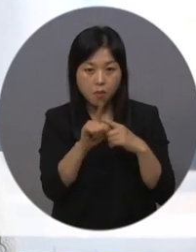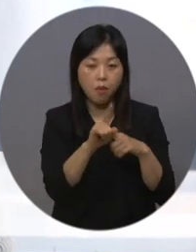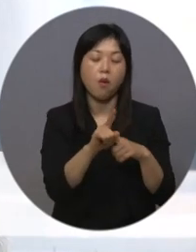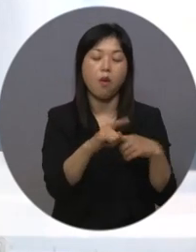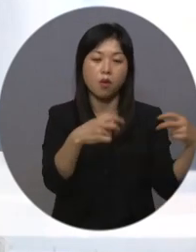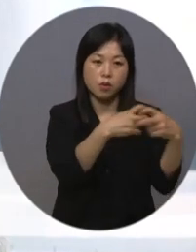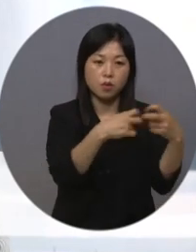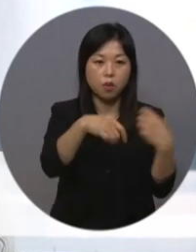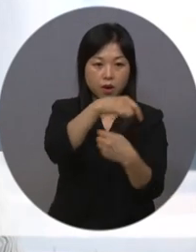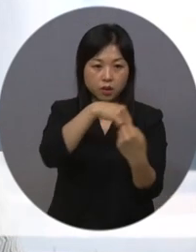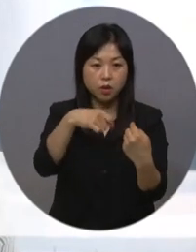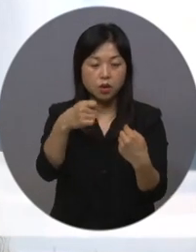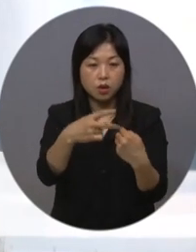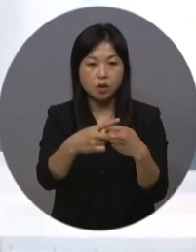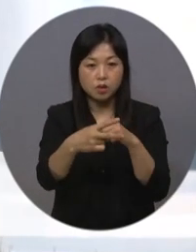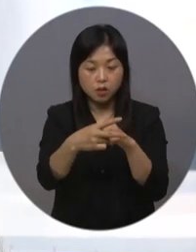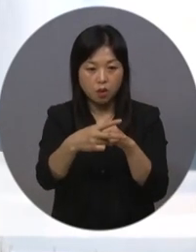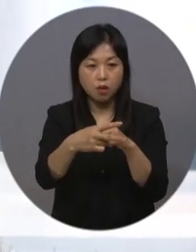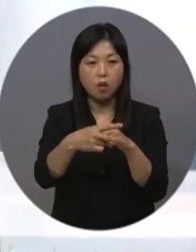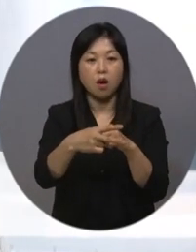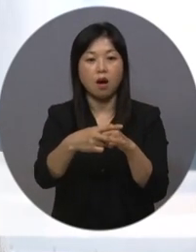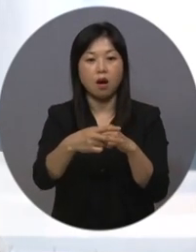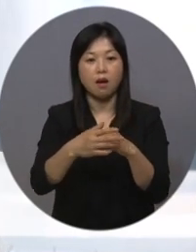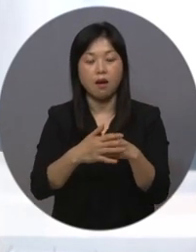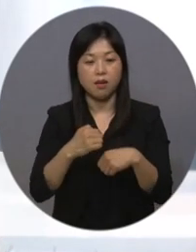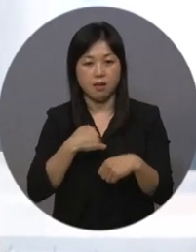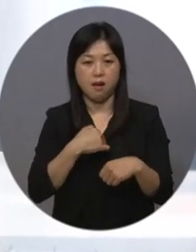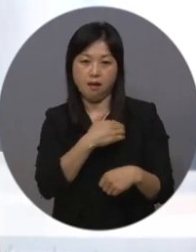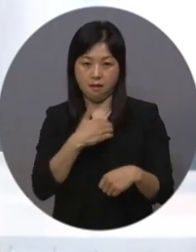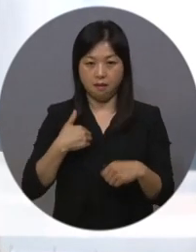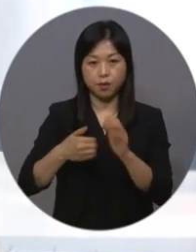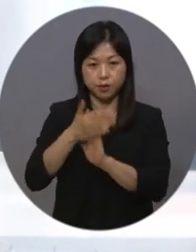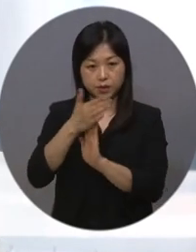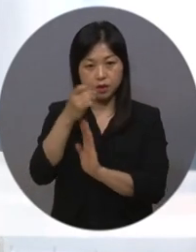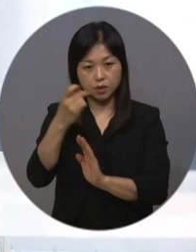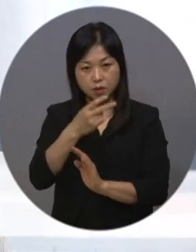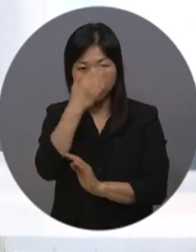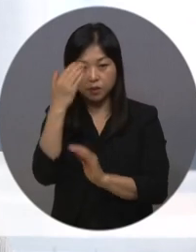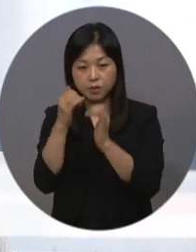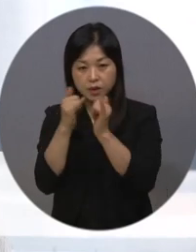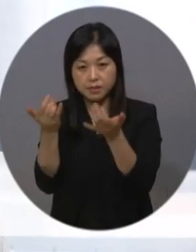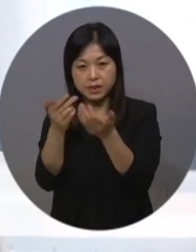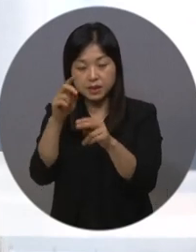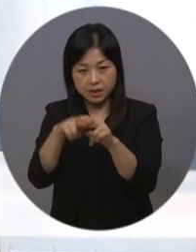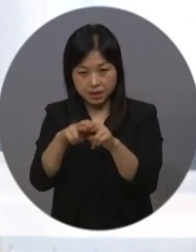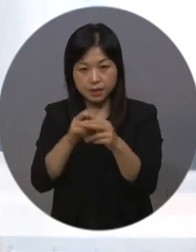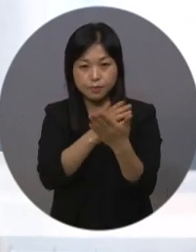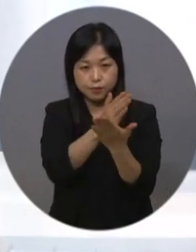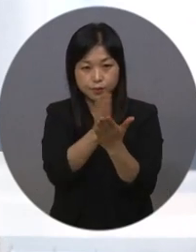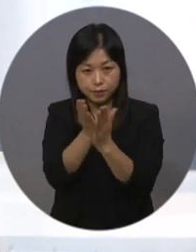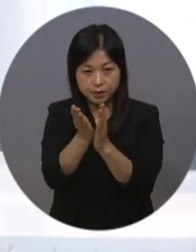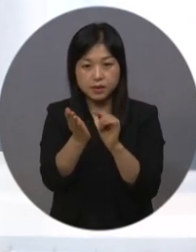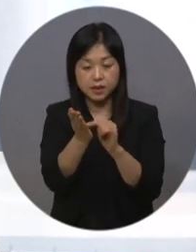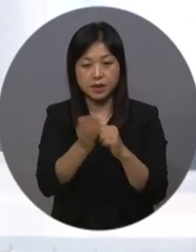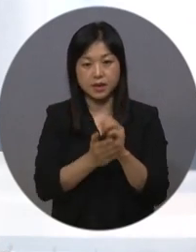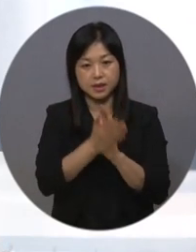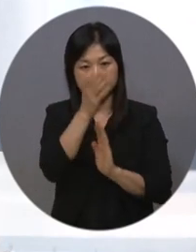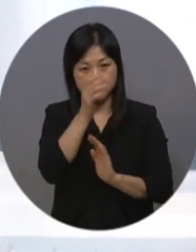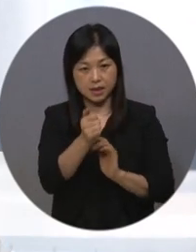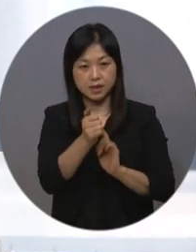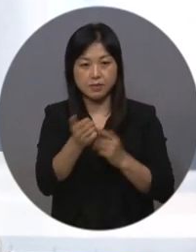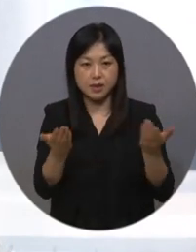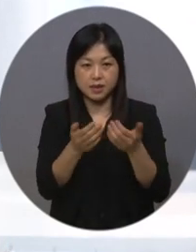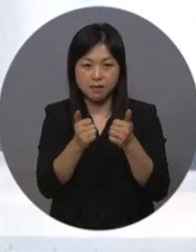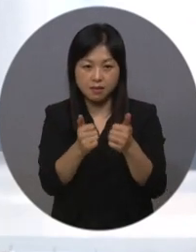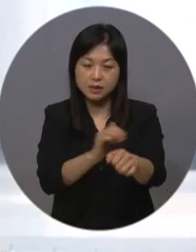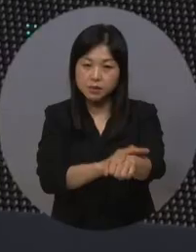자독소시회이라든가 청년 일자리 같은 이런 분야에서 시장님이 열심히 한 것 같아서